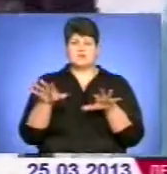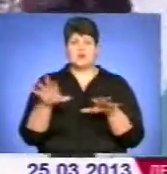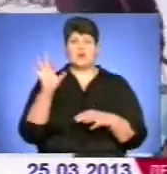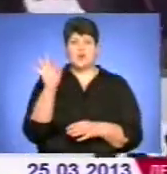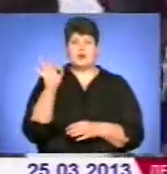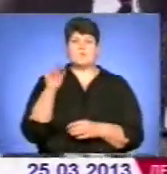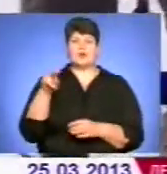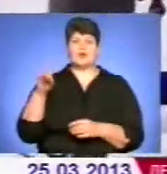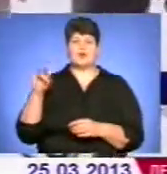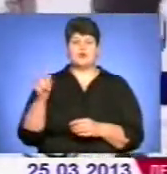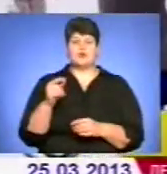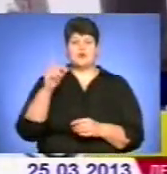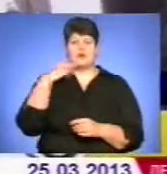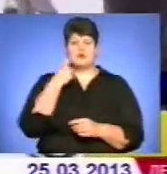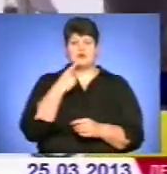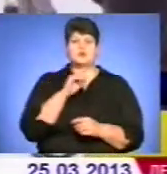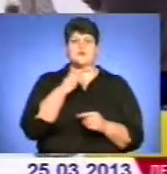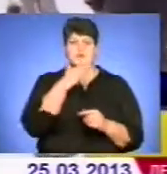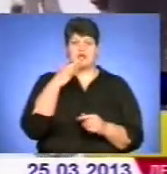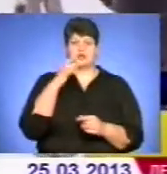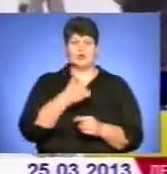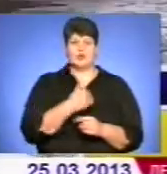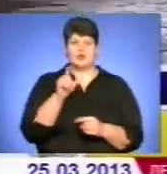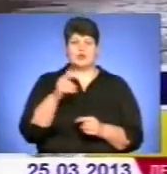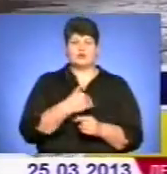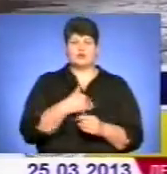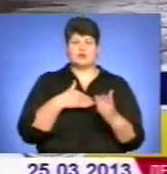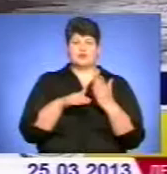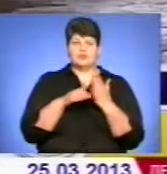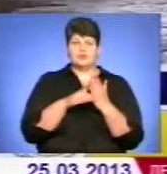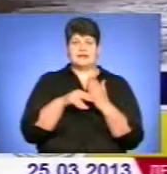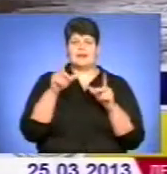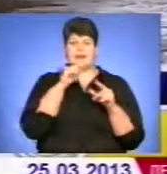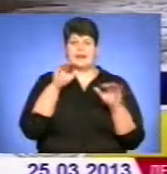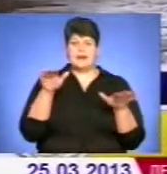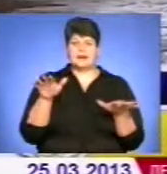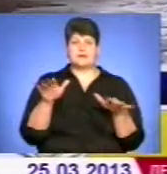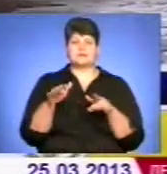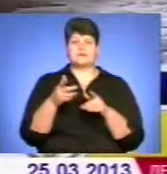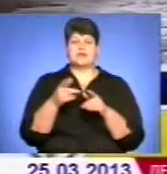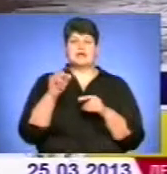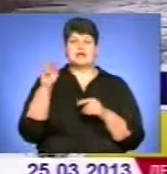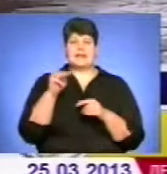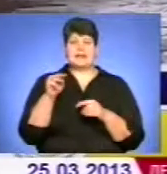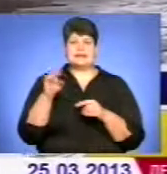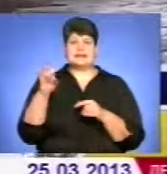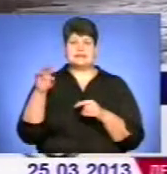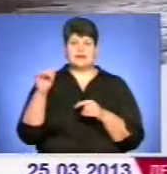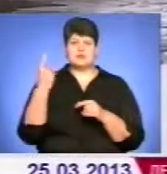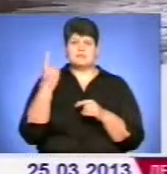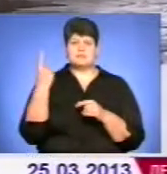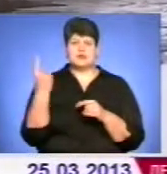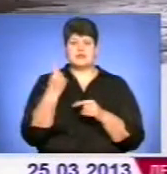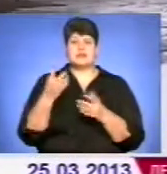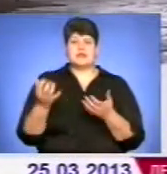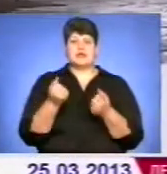зазначає, бажаючих допомогти лелекам чимало. Відгукуються навіть з сусідніх областей. Тетяна Нестеренко однією з перших взялася